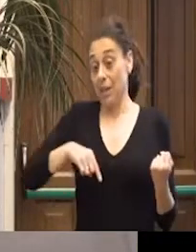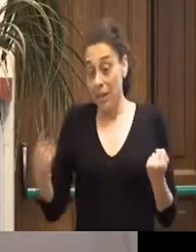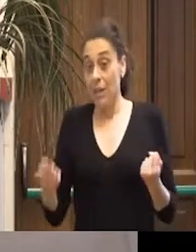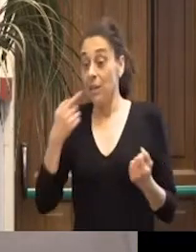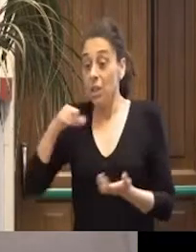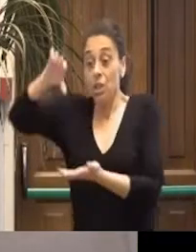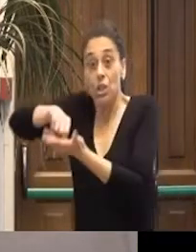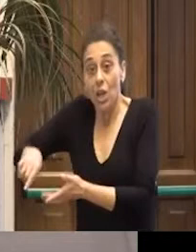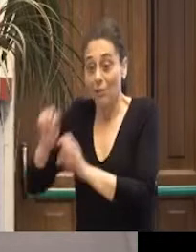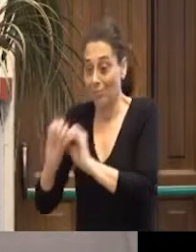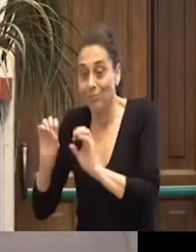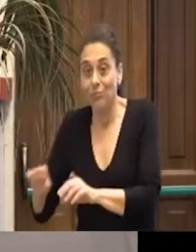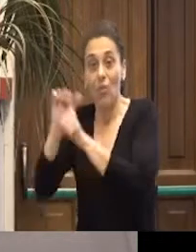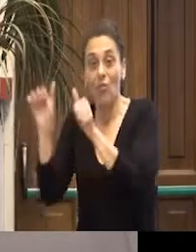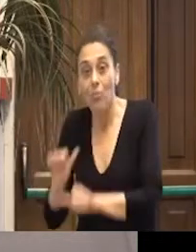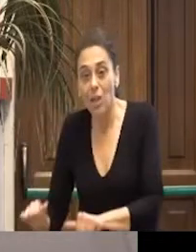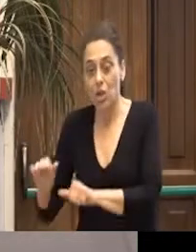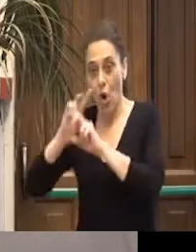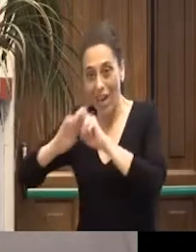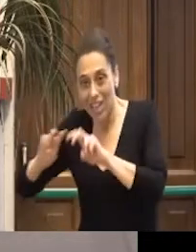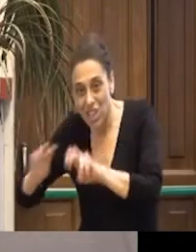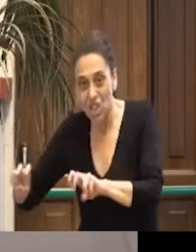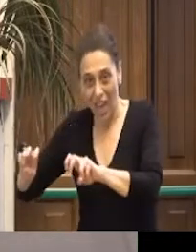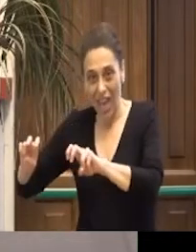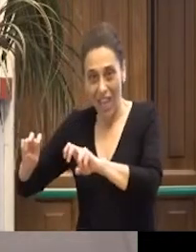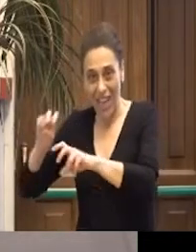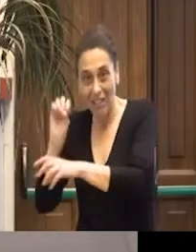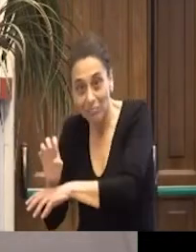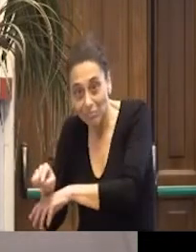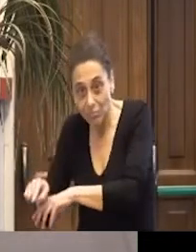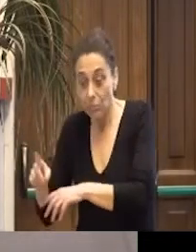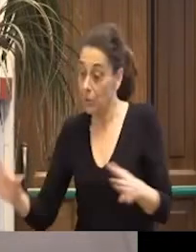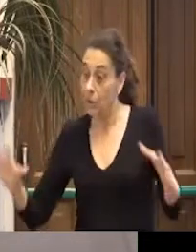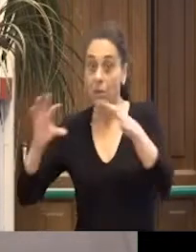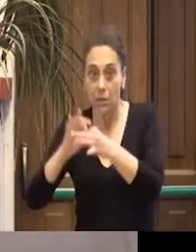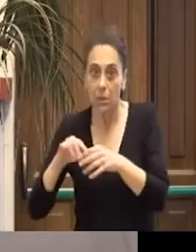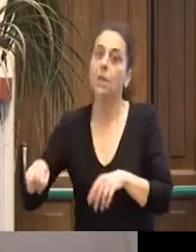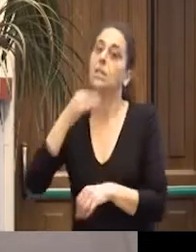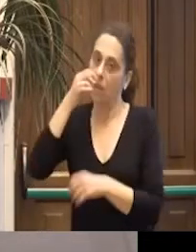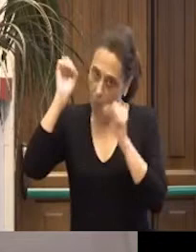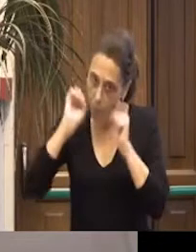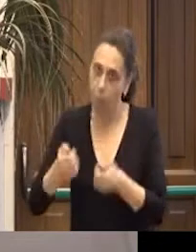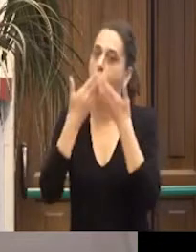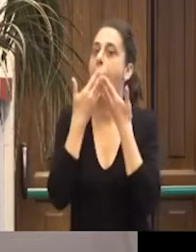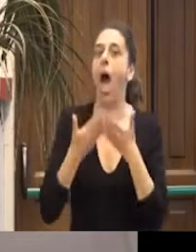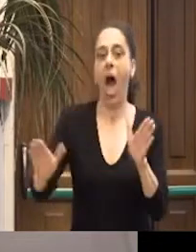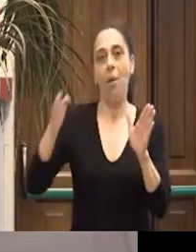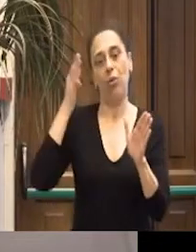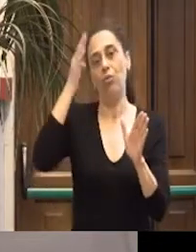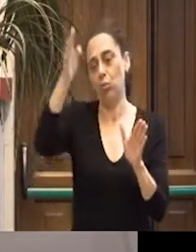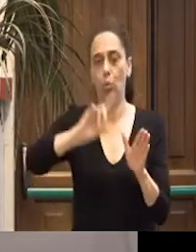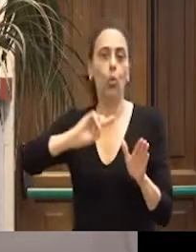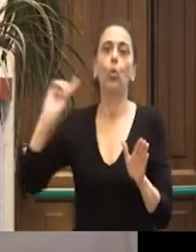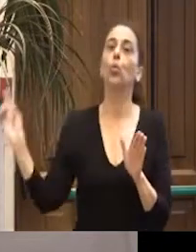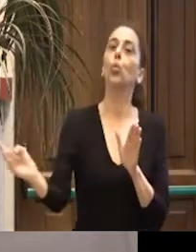formazione, la conoscenza, la ricerca, io credo che sia la chiave per poter permettere a tutti, quindi non